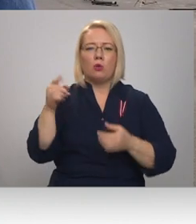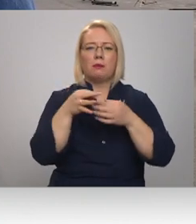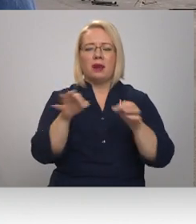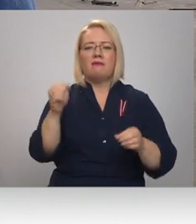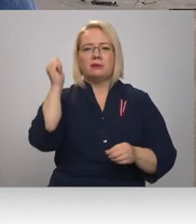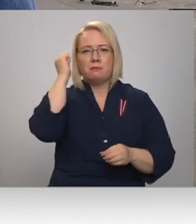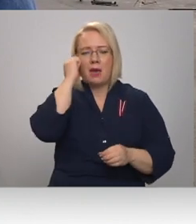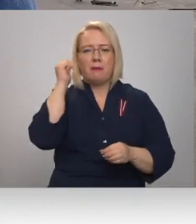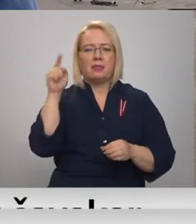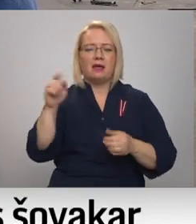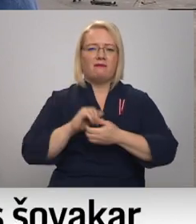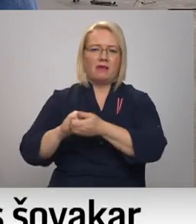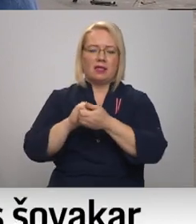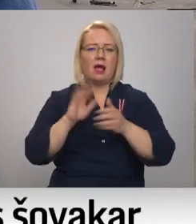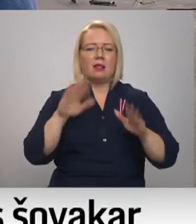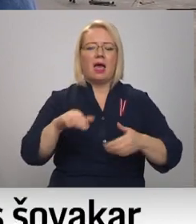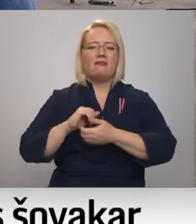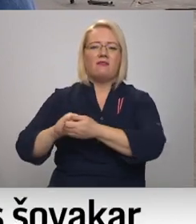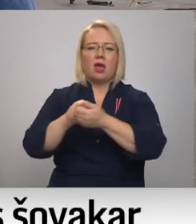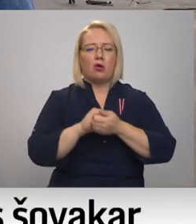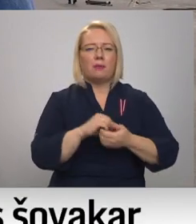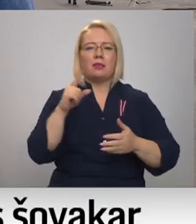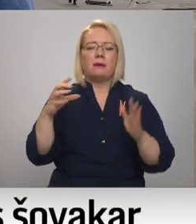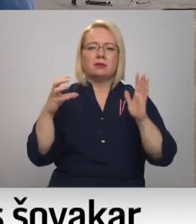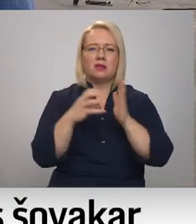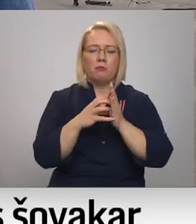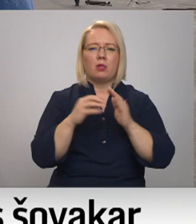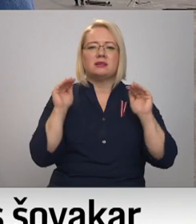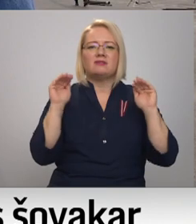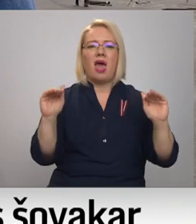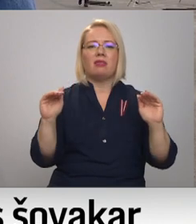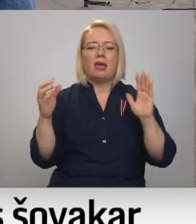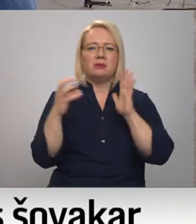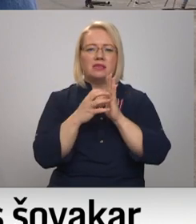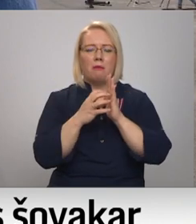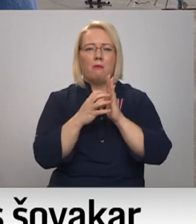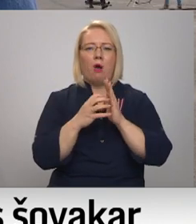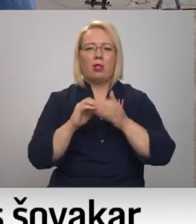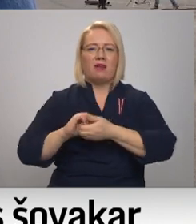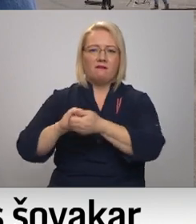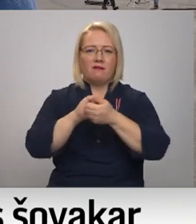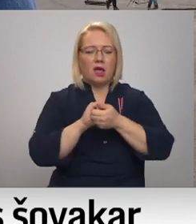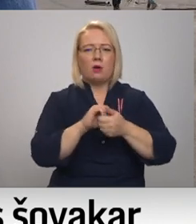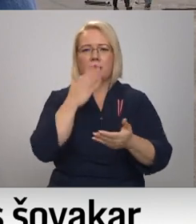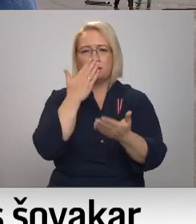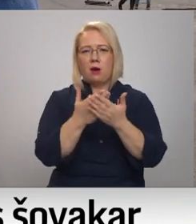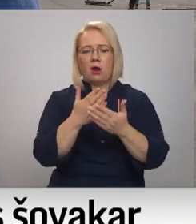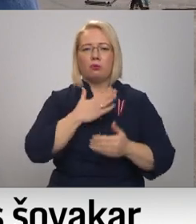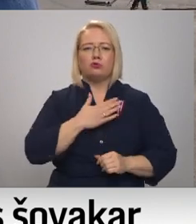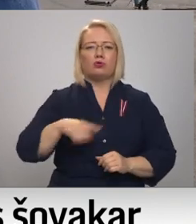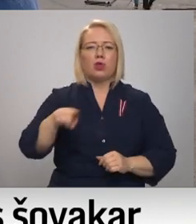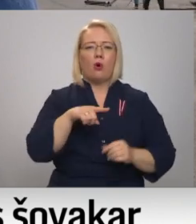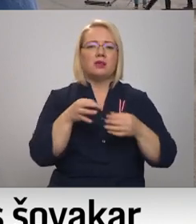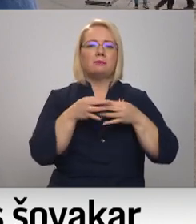pieminikls. Lai mēs vienojamies ap šiem simboliem, ap šiem svētajiem simboliem, kas arī atspūguļo mūsu tautas